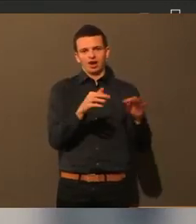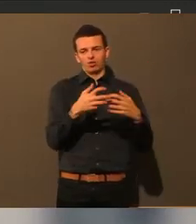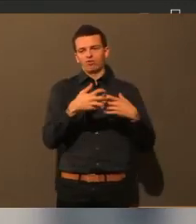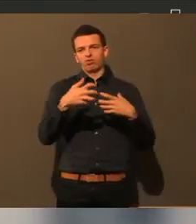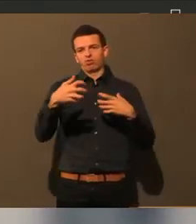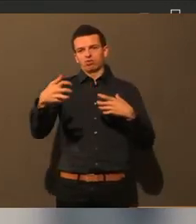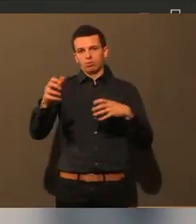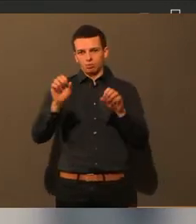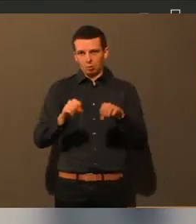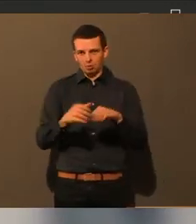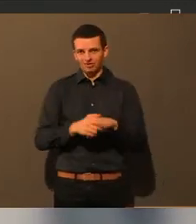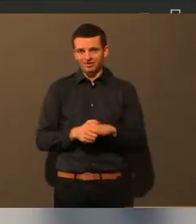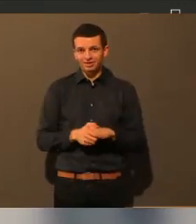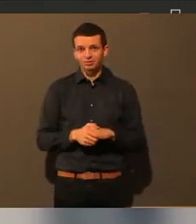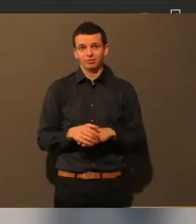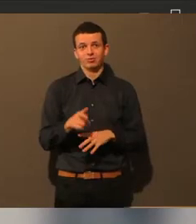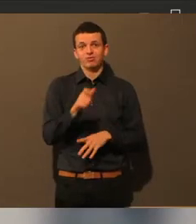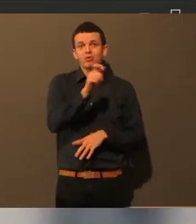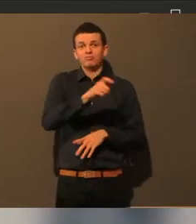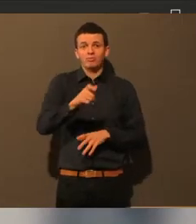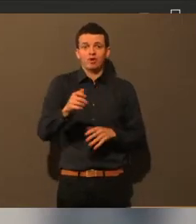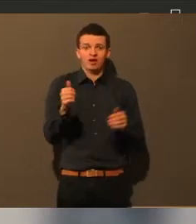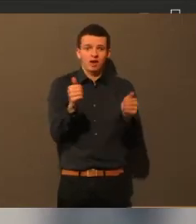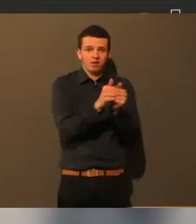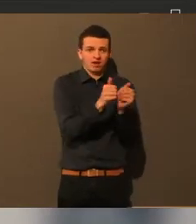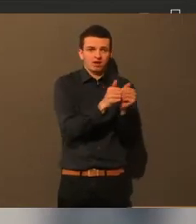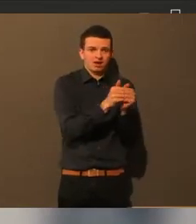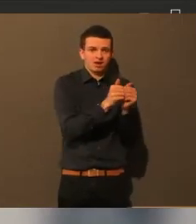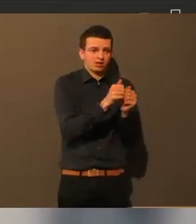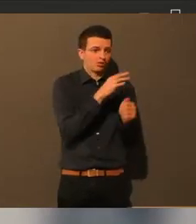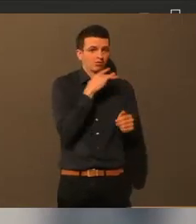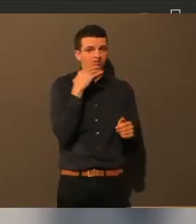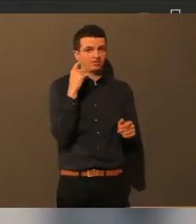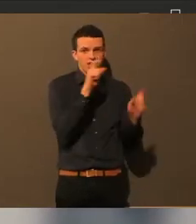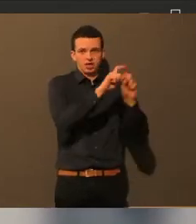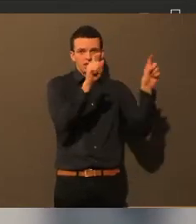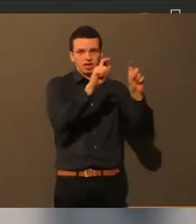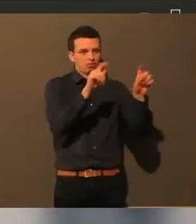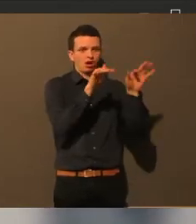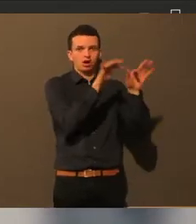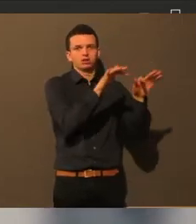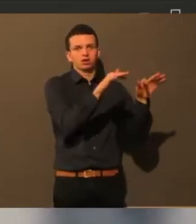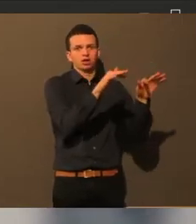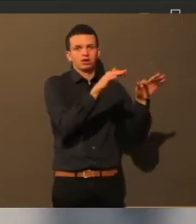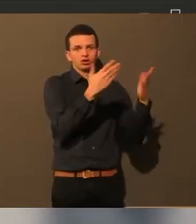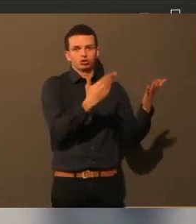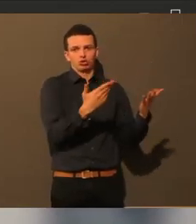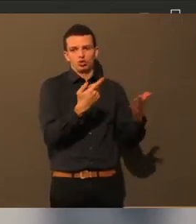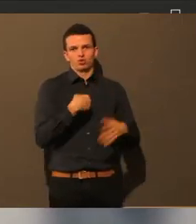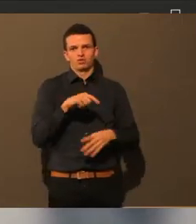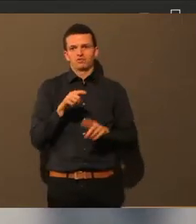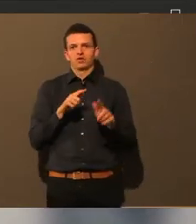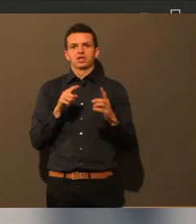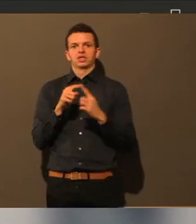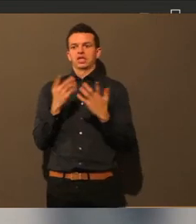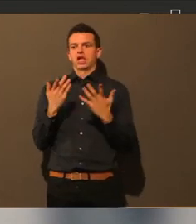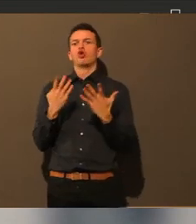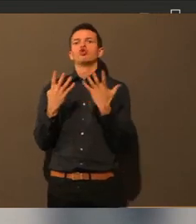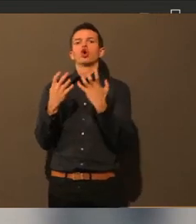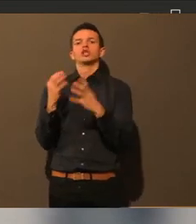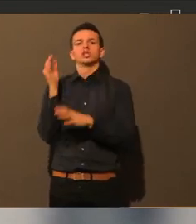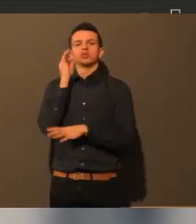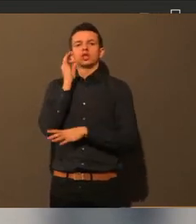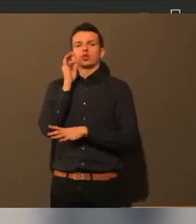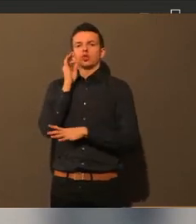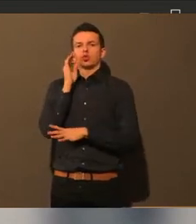viele Sachen hatten, die wir miteinander diskutiert haben. Und da, glaube ich, wäre es auch falsch, nach 90 Minuten zu sagen, jetzt ist Schluss und Schicht im